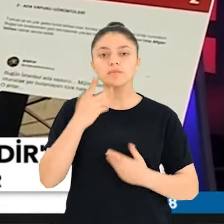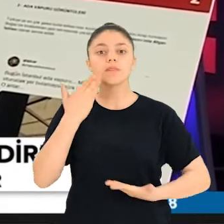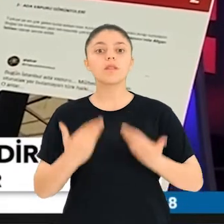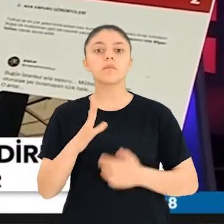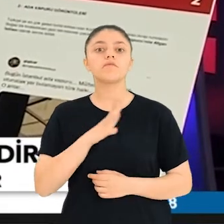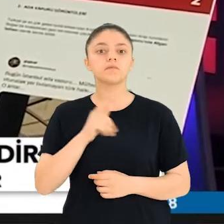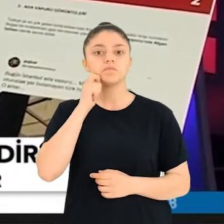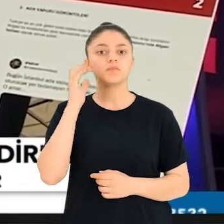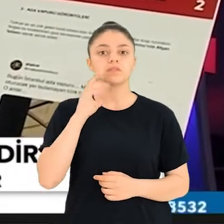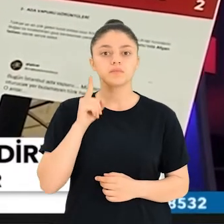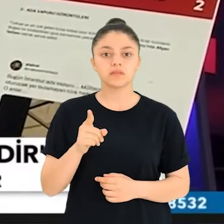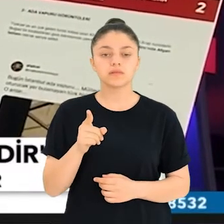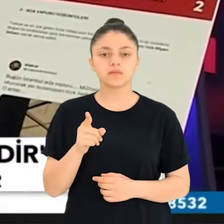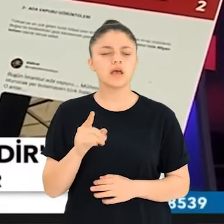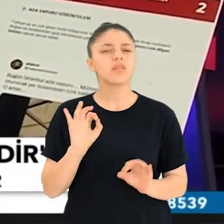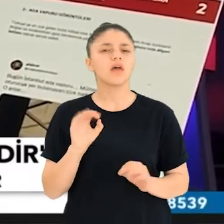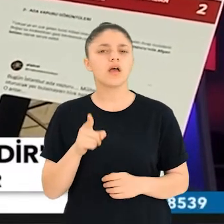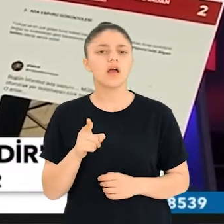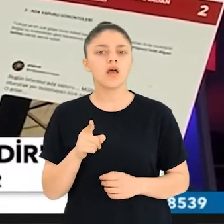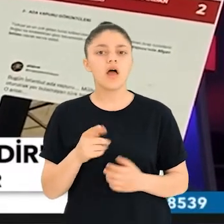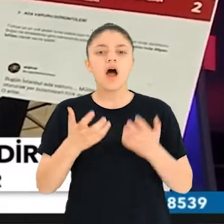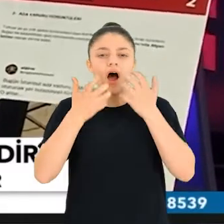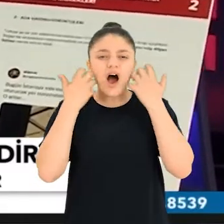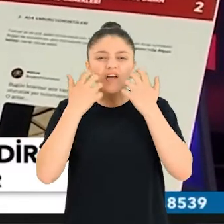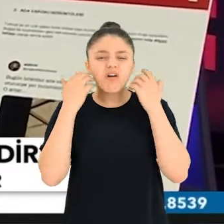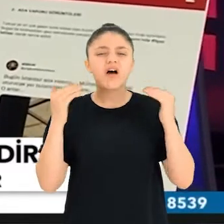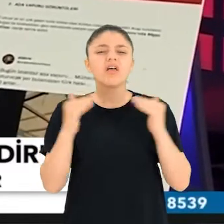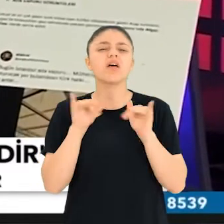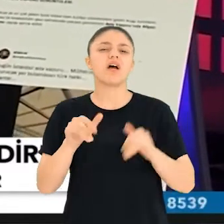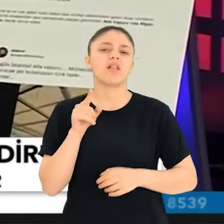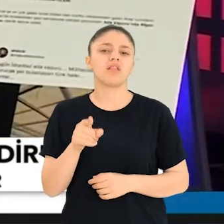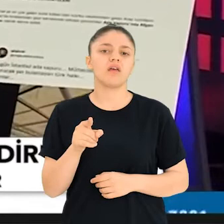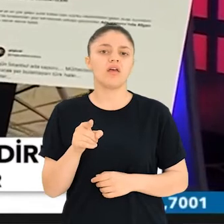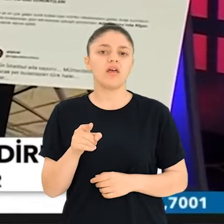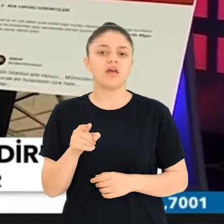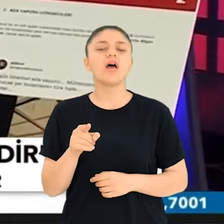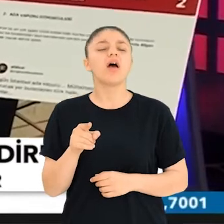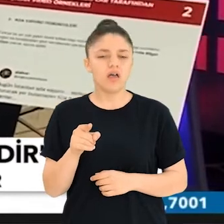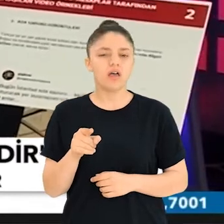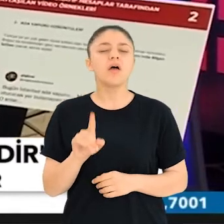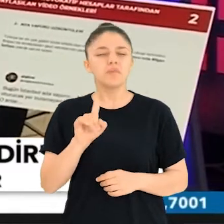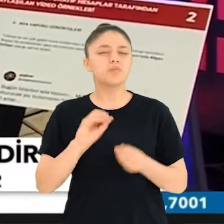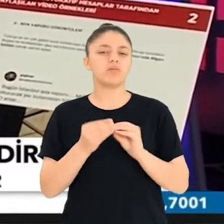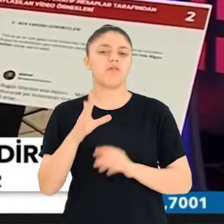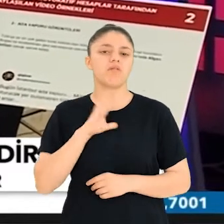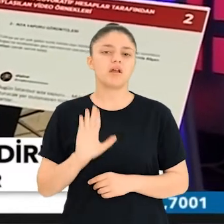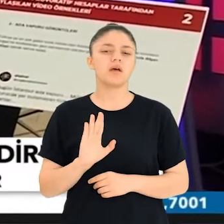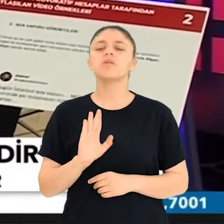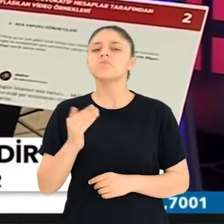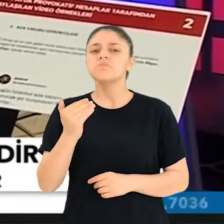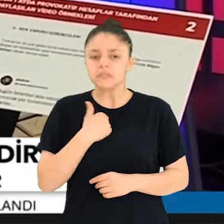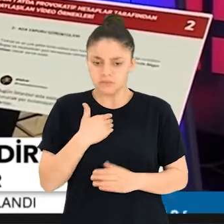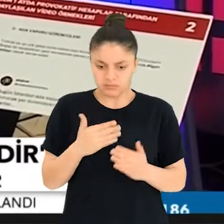değerlendirmesi var İslam'ın. Esferi safilin yani hayvandan aşağı deniyor bunlar. Bunlar böyle tipler. Arkadaşlar bir problem elbette ki var.